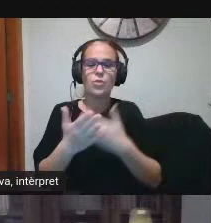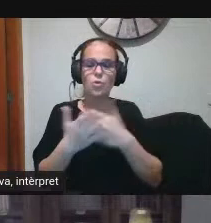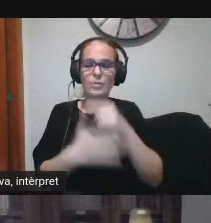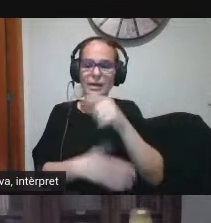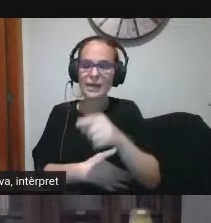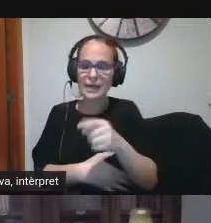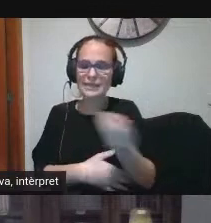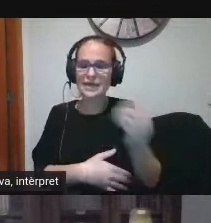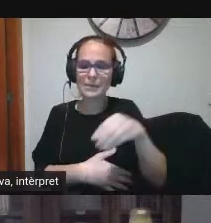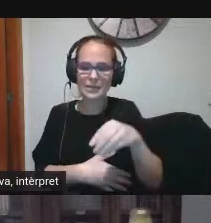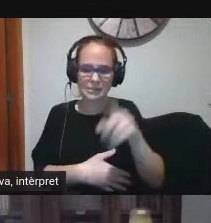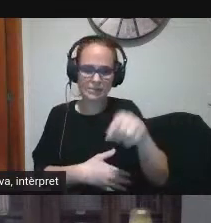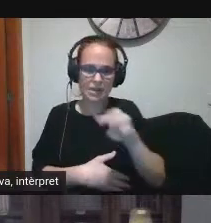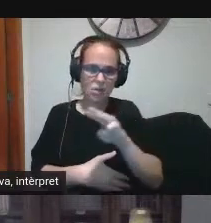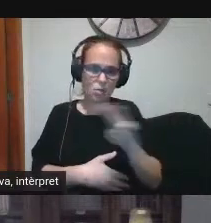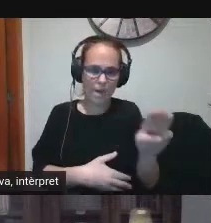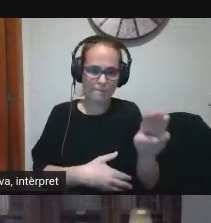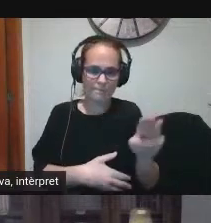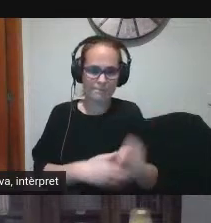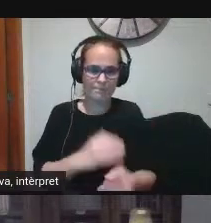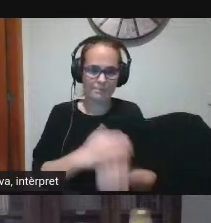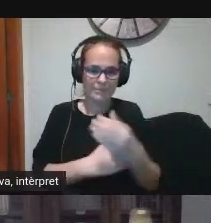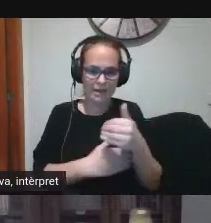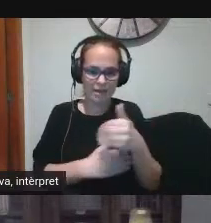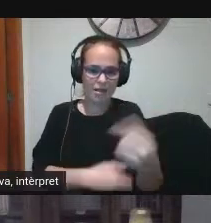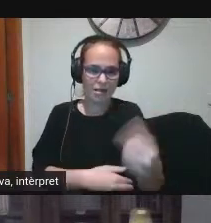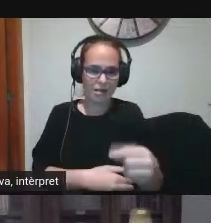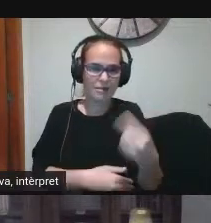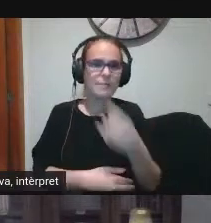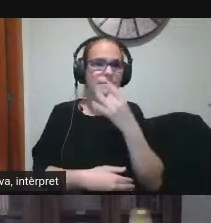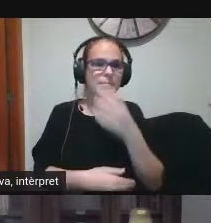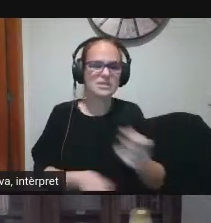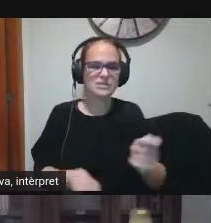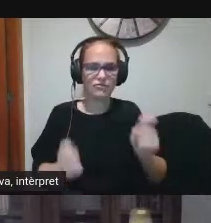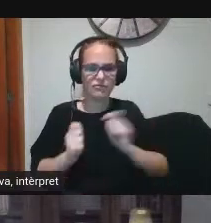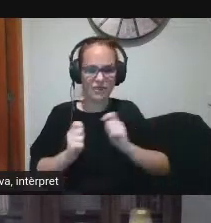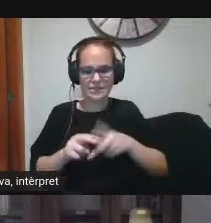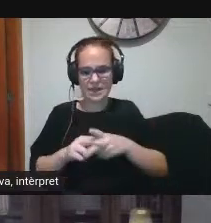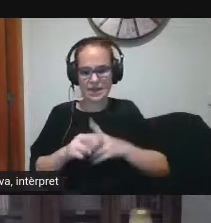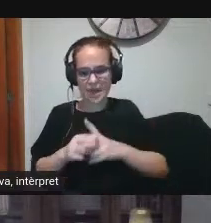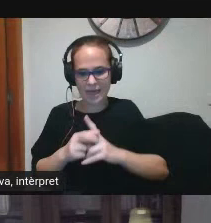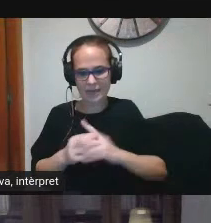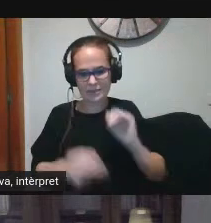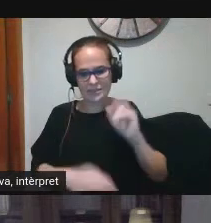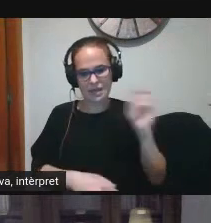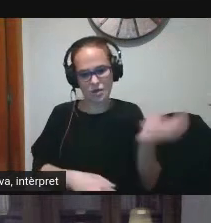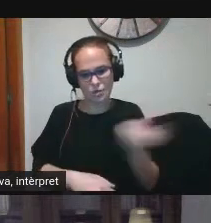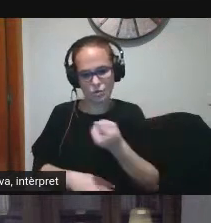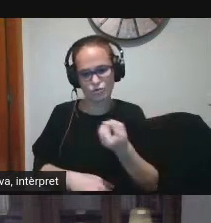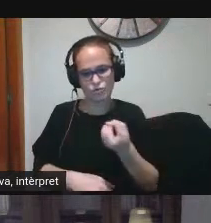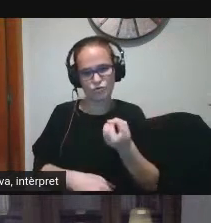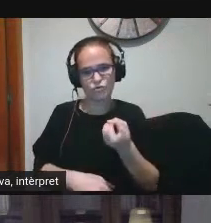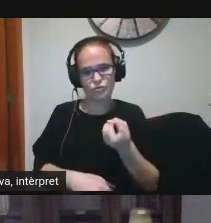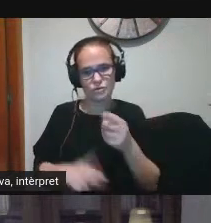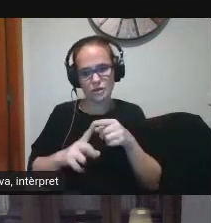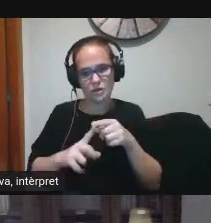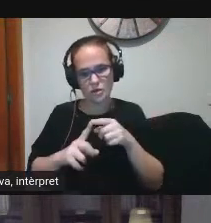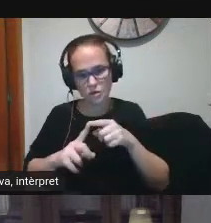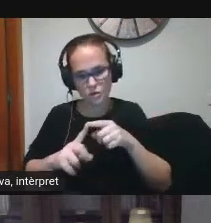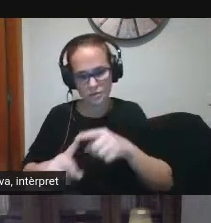'una pàgina web que ens facilitarà eines i recursos per tal de